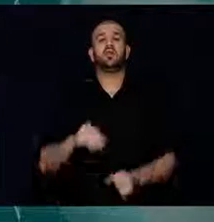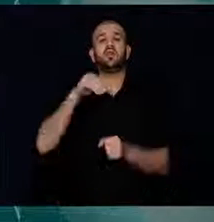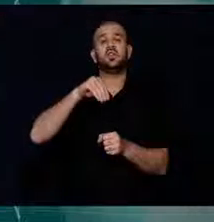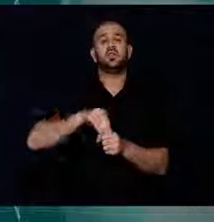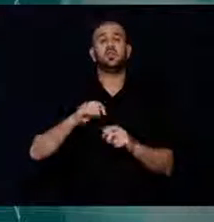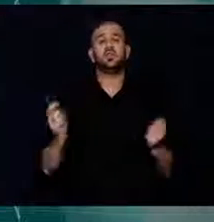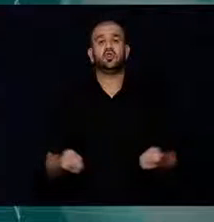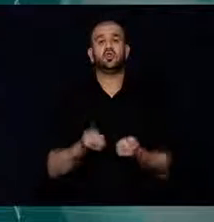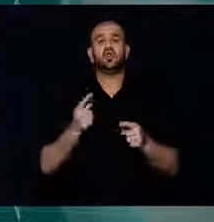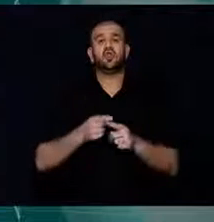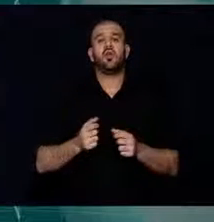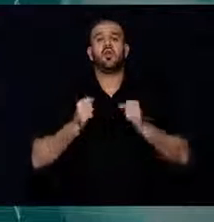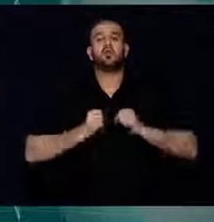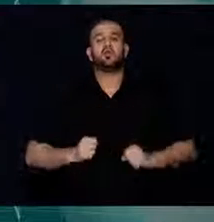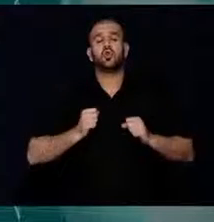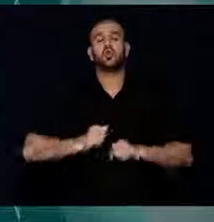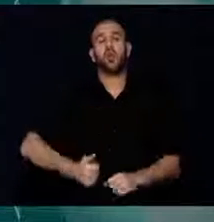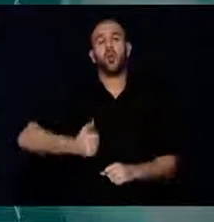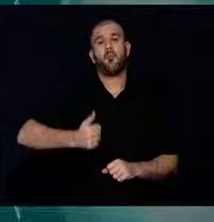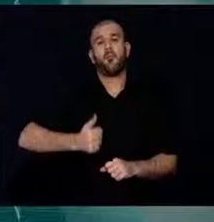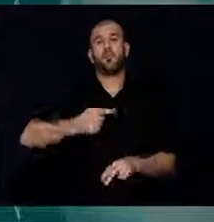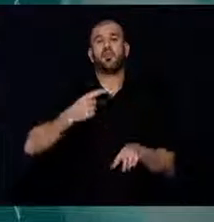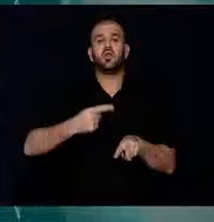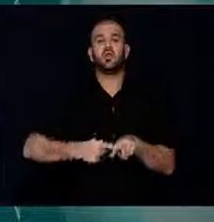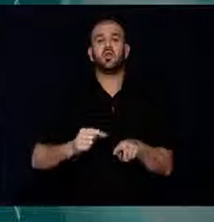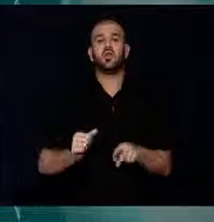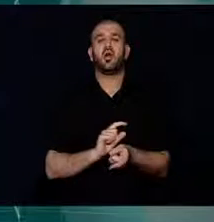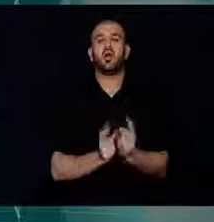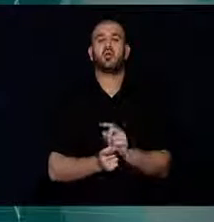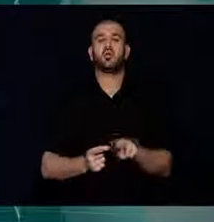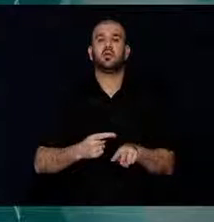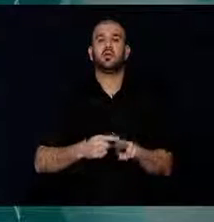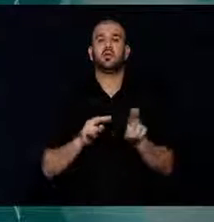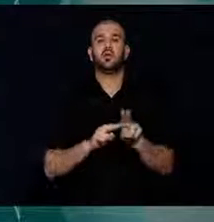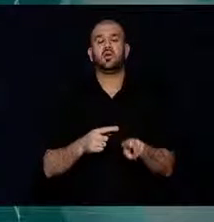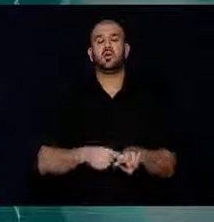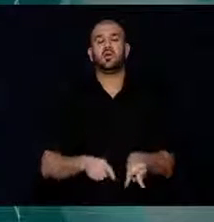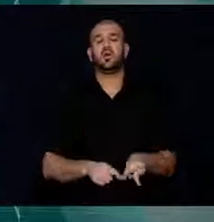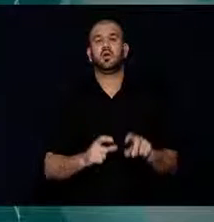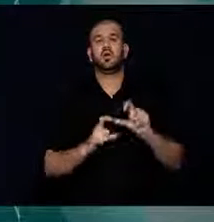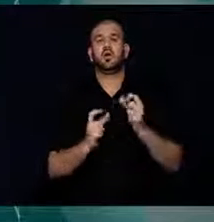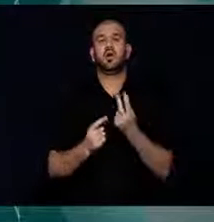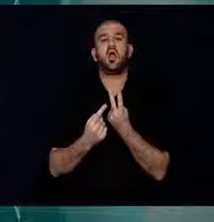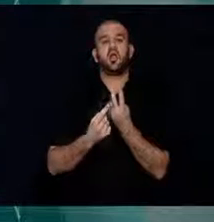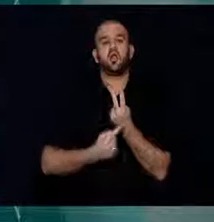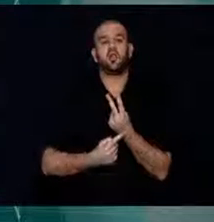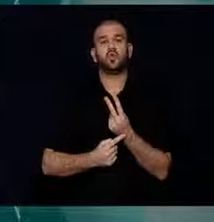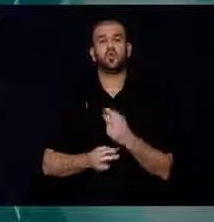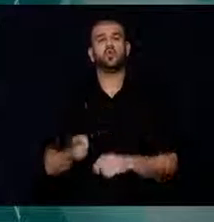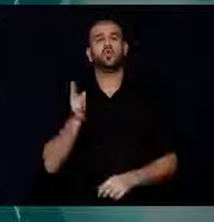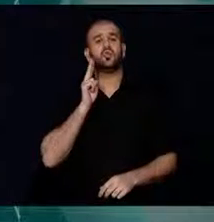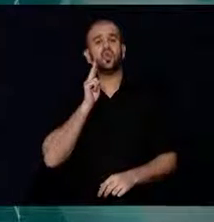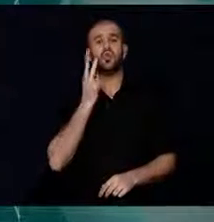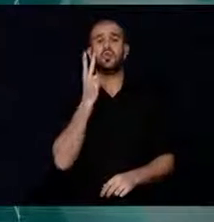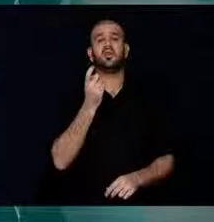İçişleri ve Çalışma Bakanı Asım Akansoy, Son iki yılda, Dört yüzün